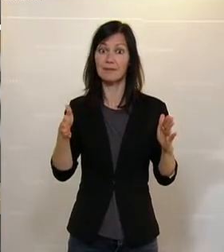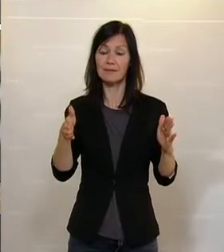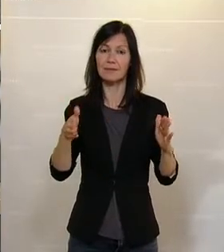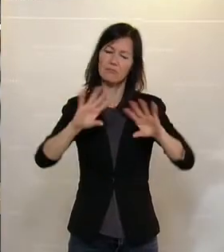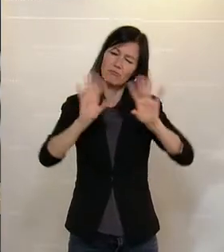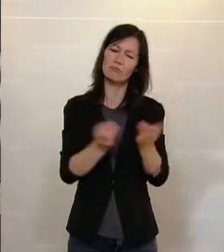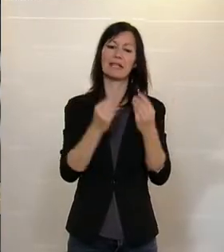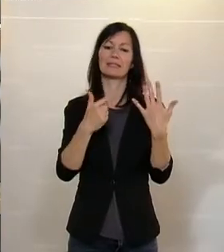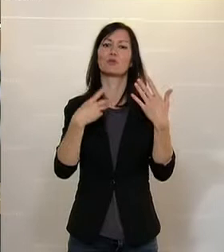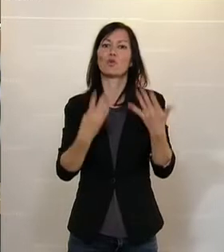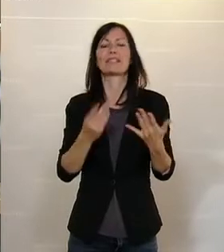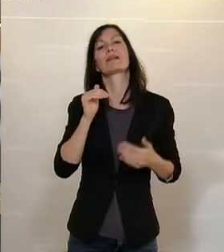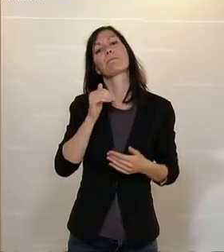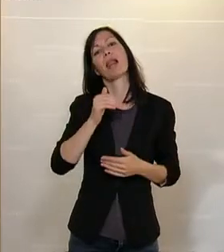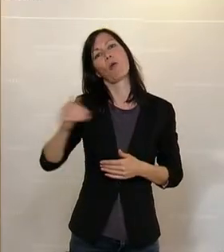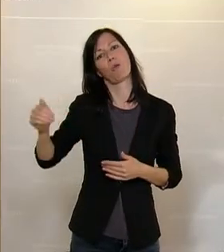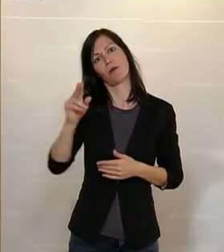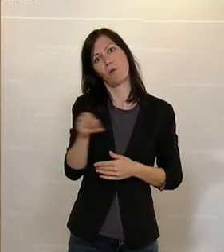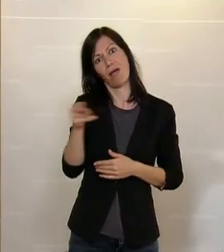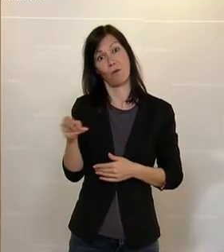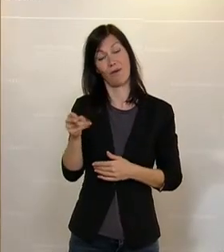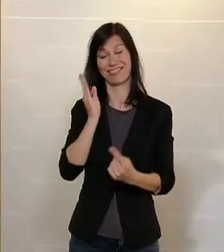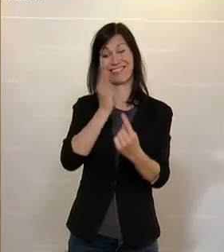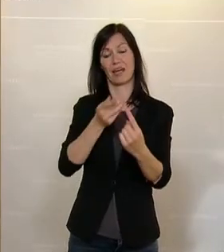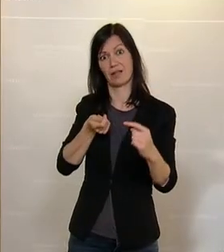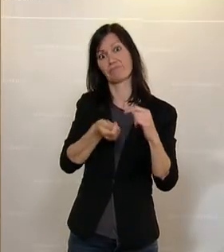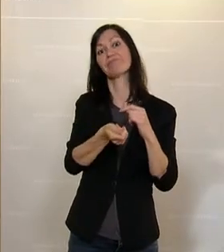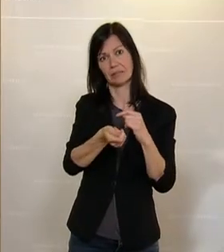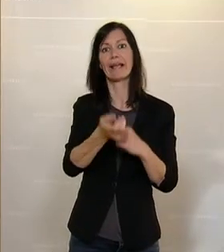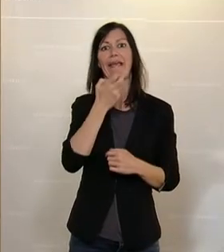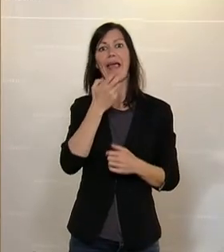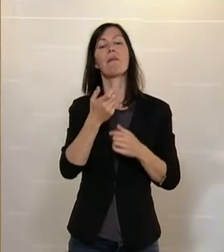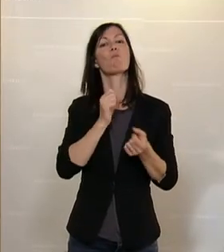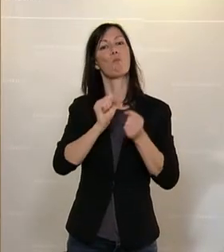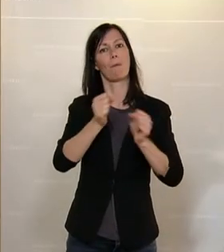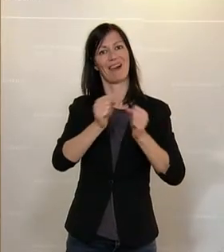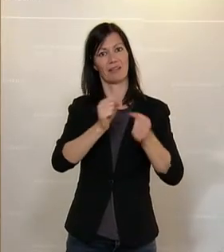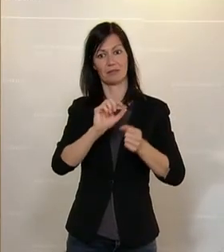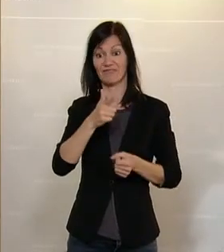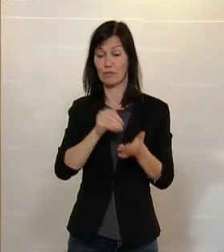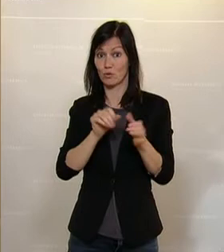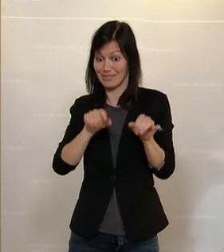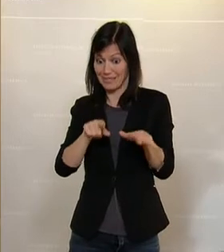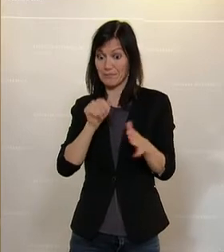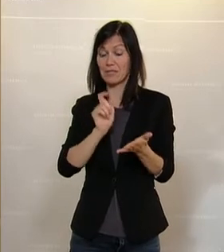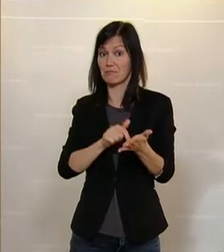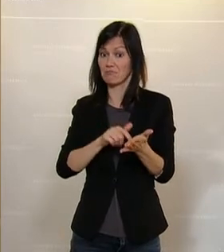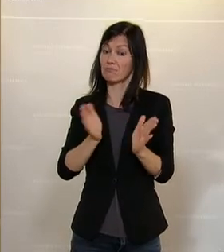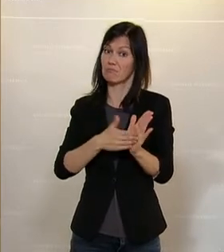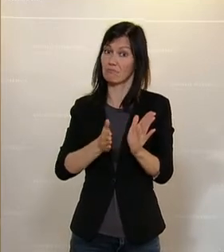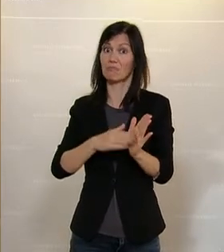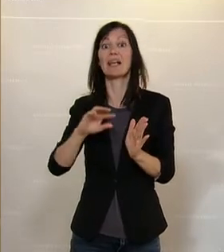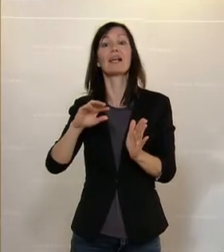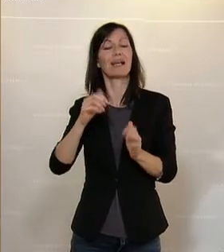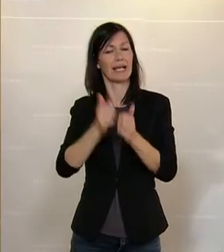97 Millionen Euro direkt in die E-Mobilität. Im Jahr 2017 weist der Rechnungshofbericht durch die